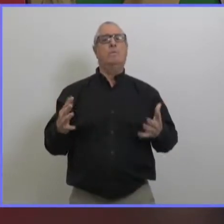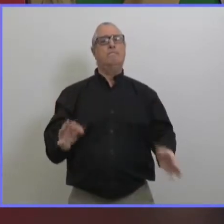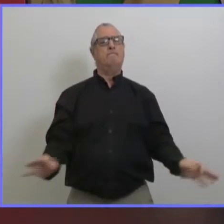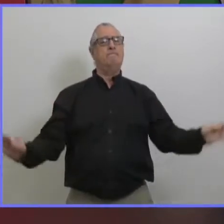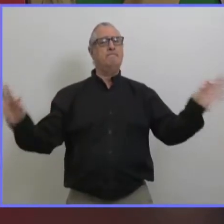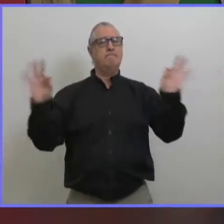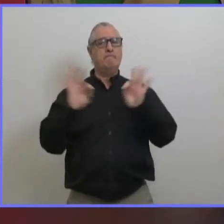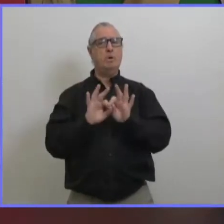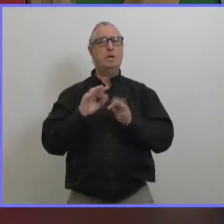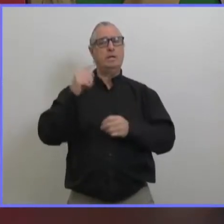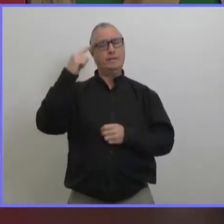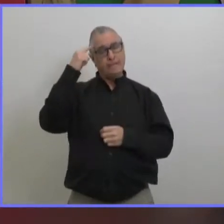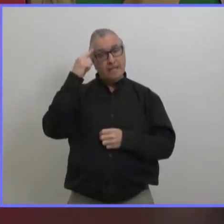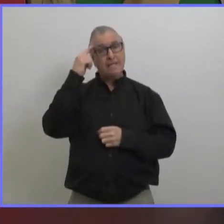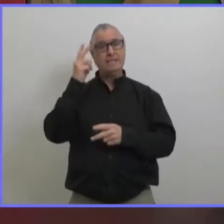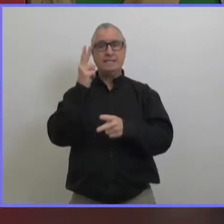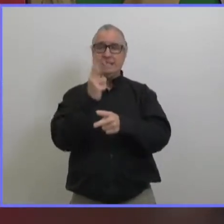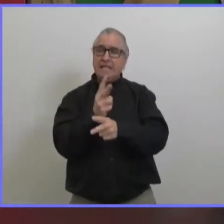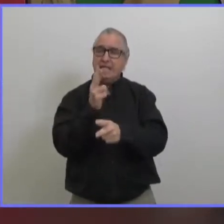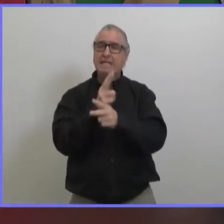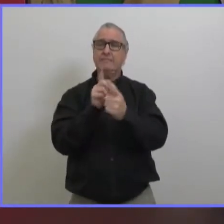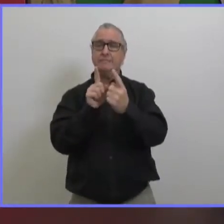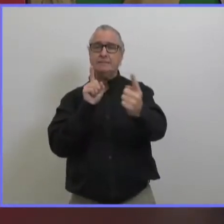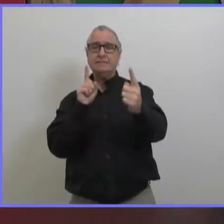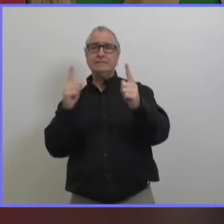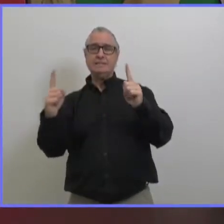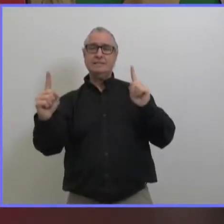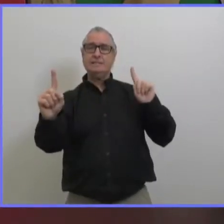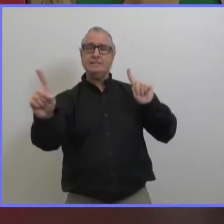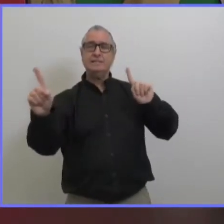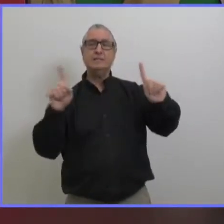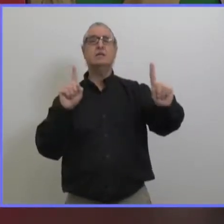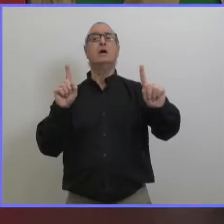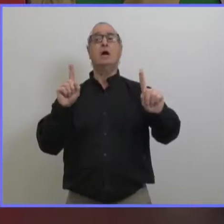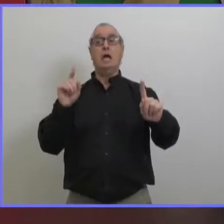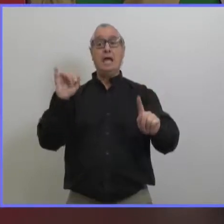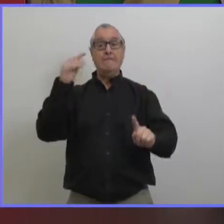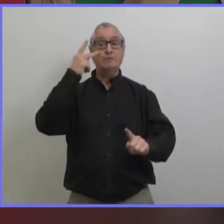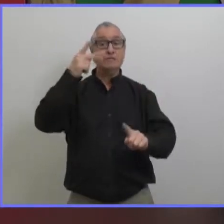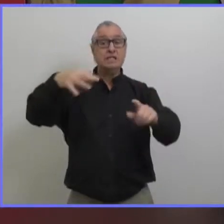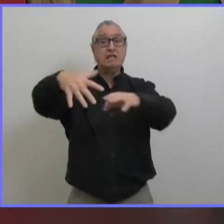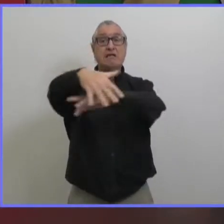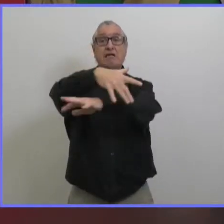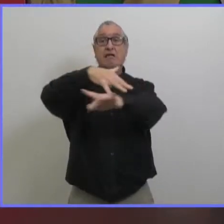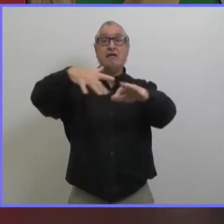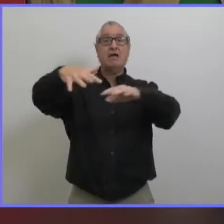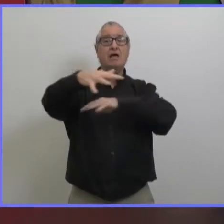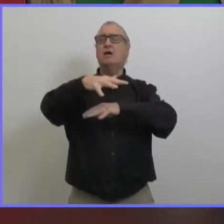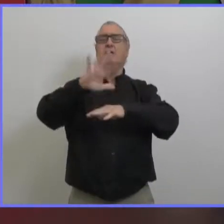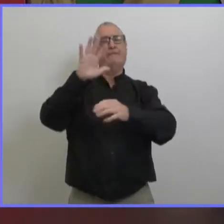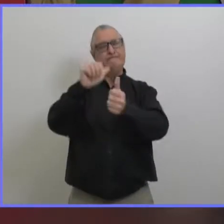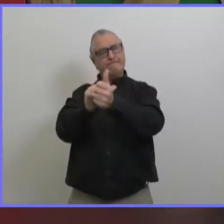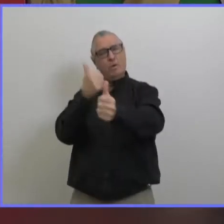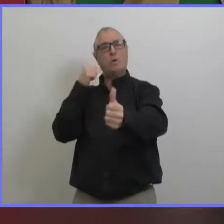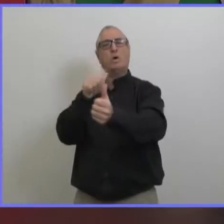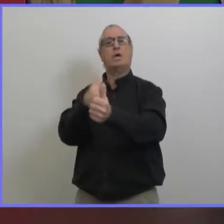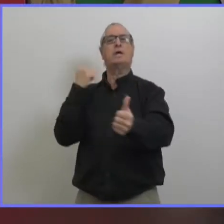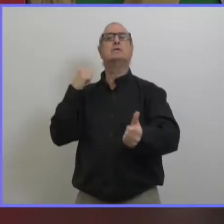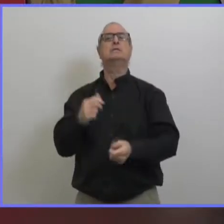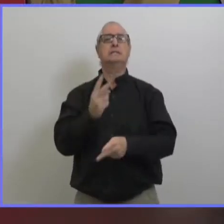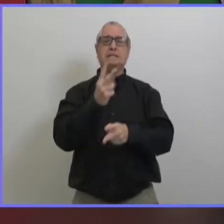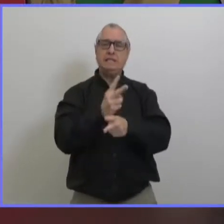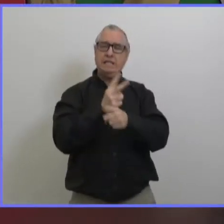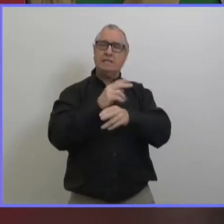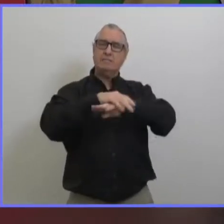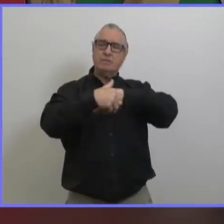il faut qu'on continue à se concentrer sur l'éloignement physique éviter les endroits où il va y des contacts rapprochés